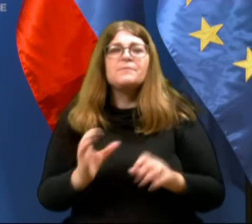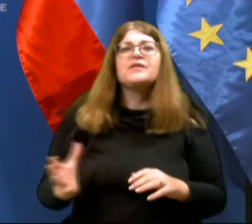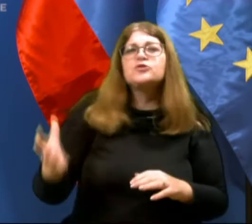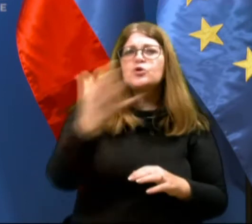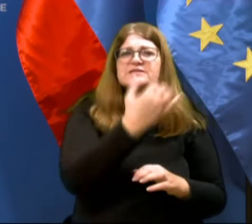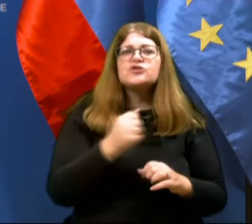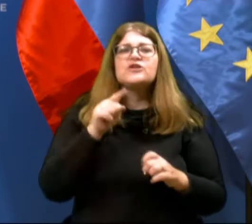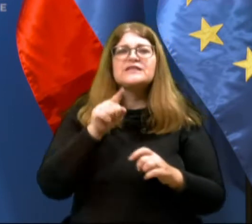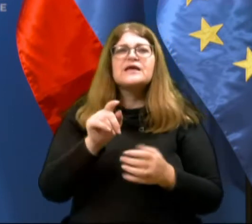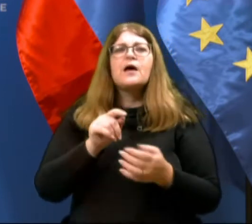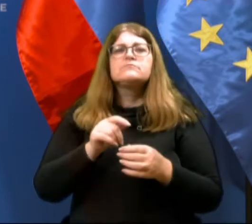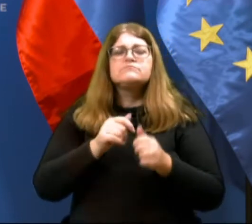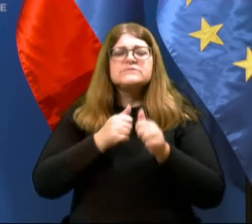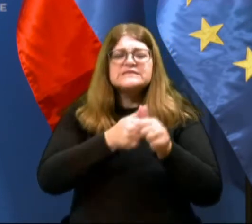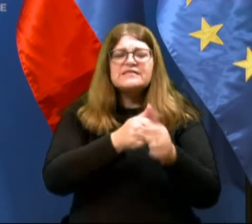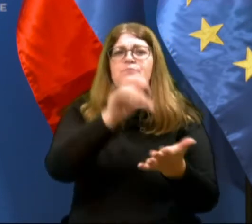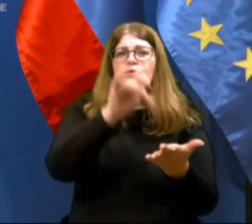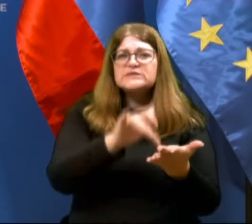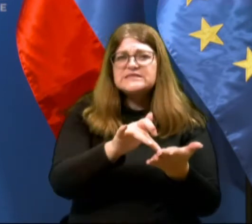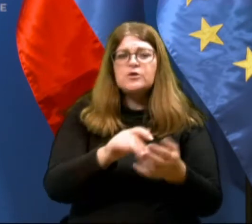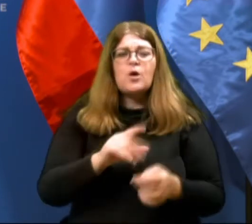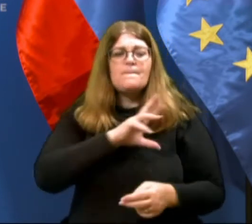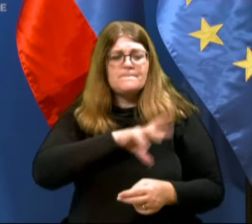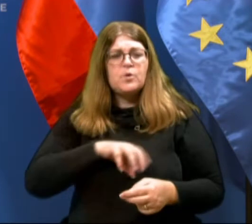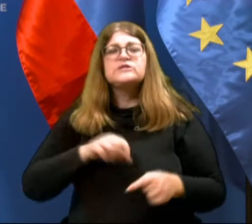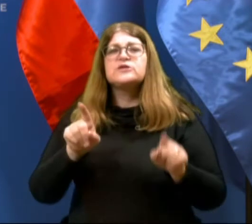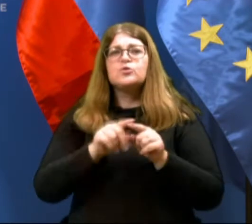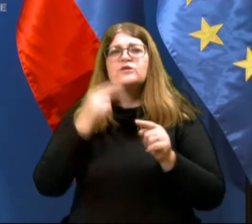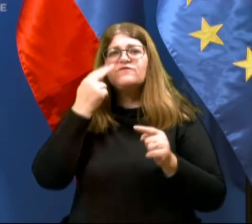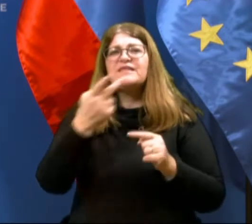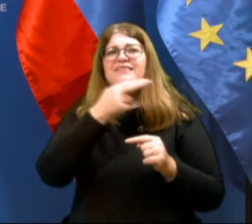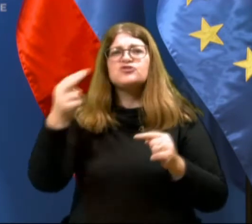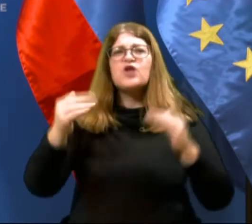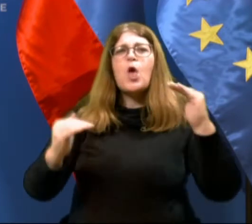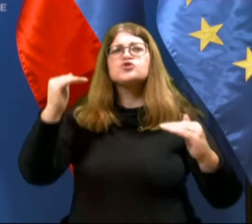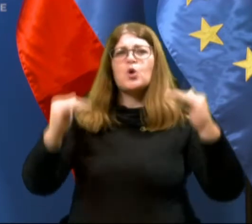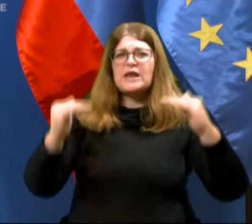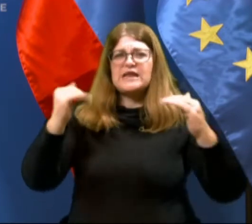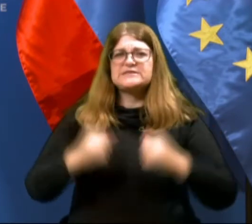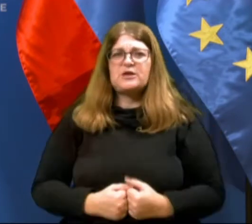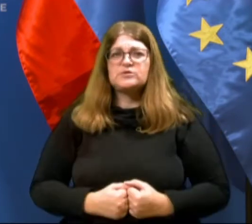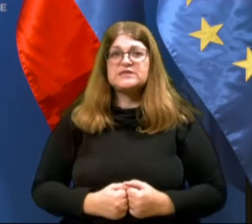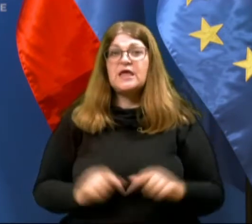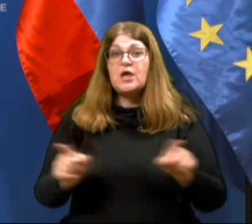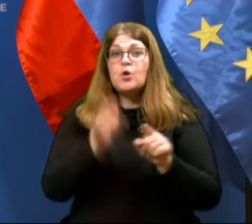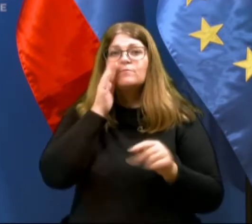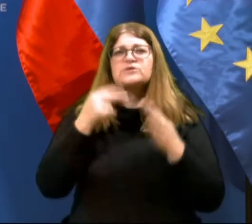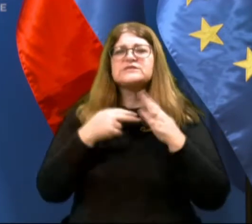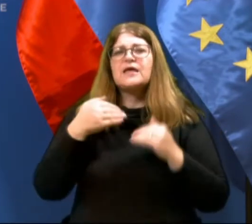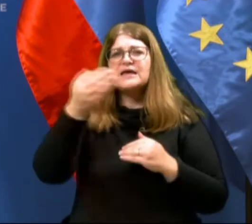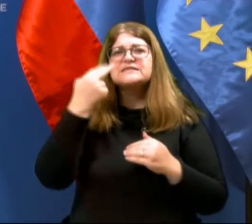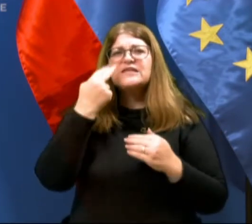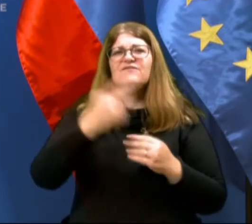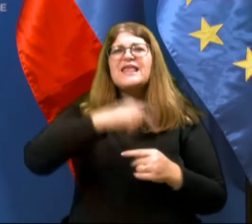zasledovani cilj, pričemer policija vedno izhaja tudi iz načela sorozmednosti. Kot boste kasneje videli v grafičnem